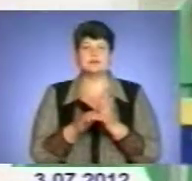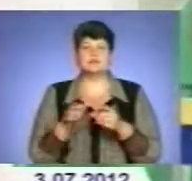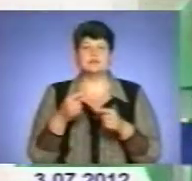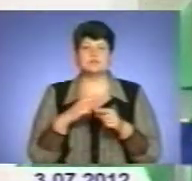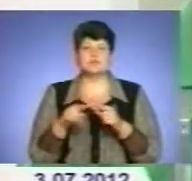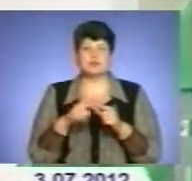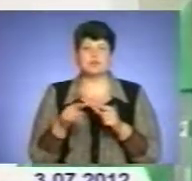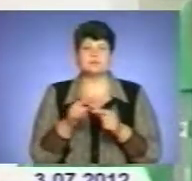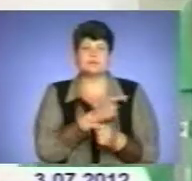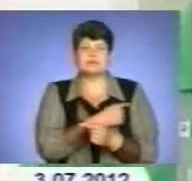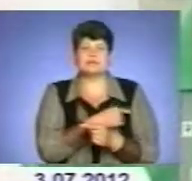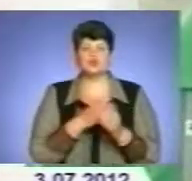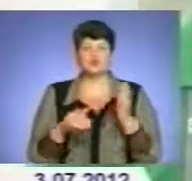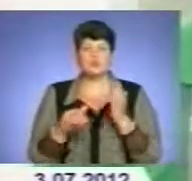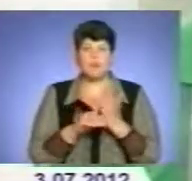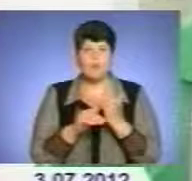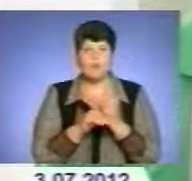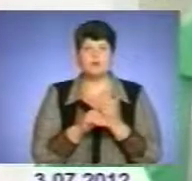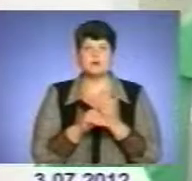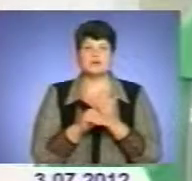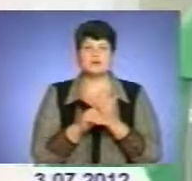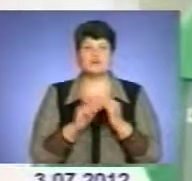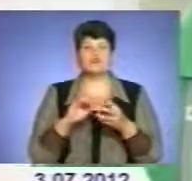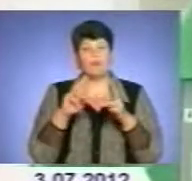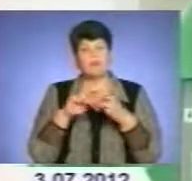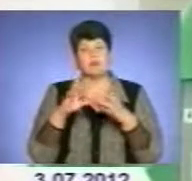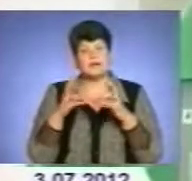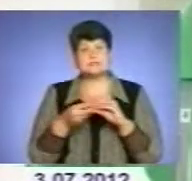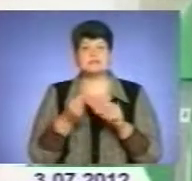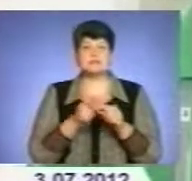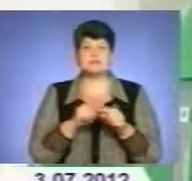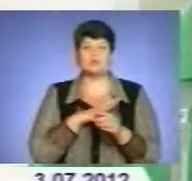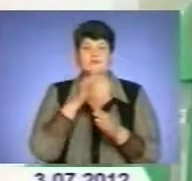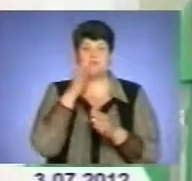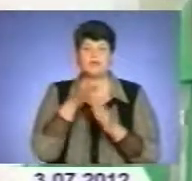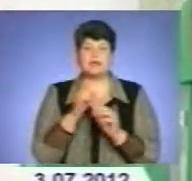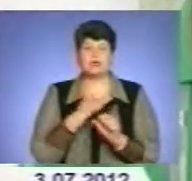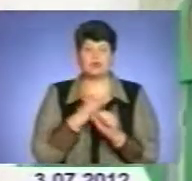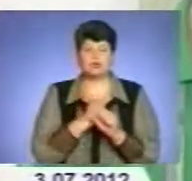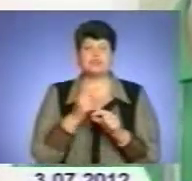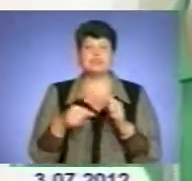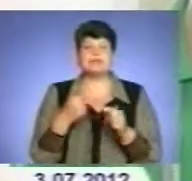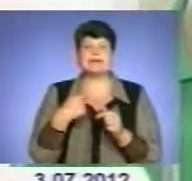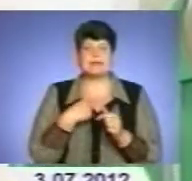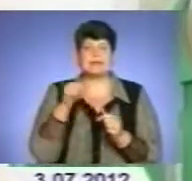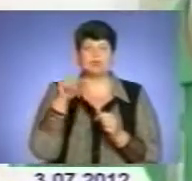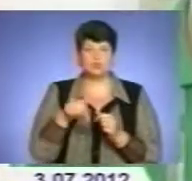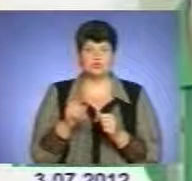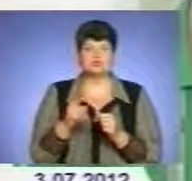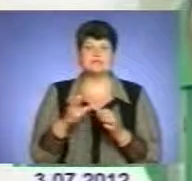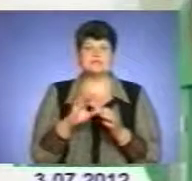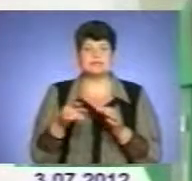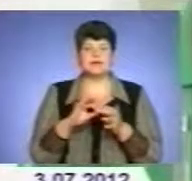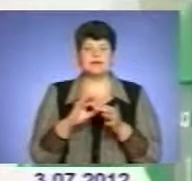швидкої медичної допомоги. І, в принципі, це така відповідальна робота. Я думаю, що саме через те я тут, що така ланка,